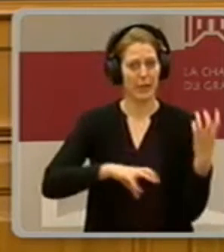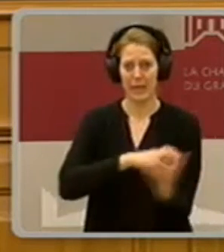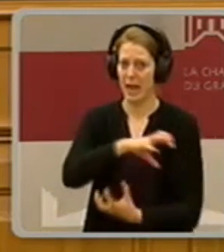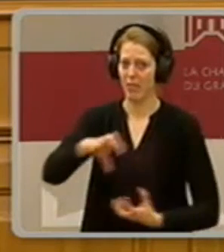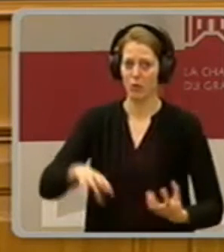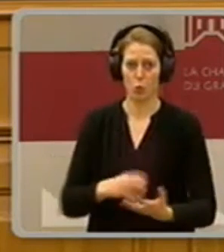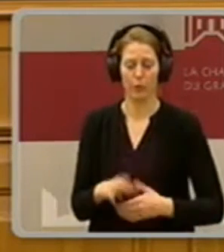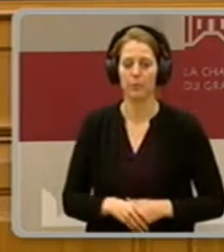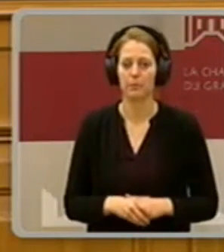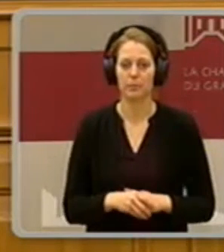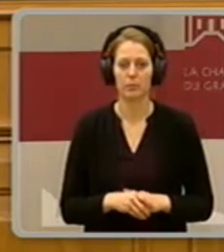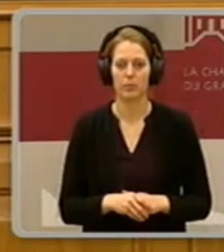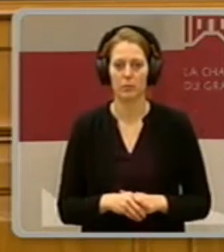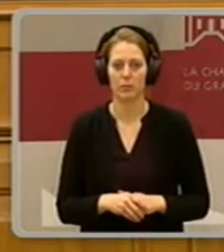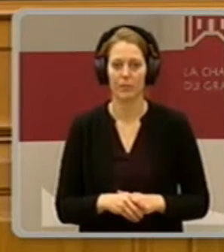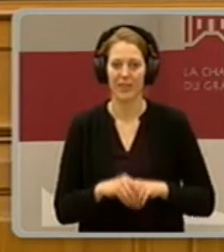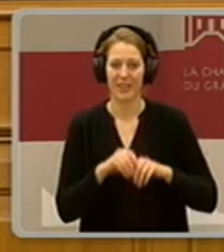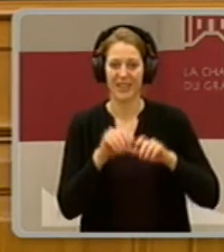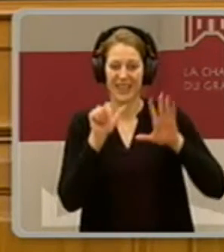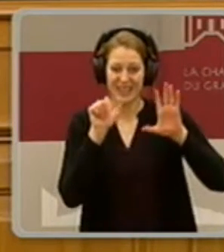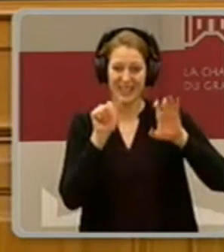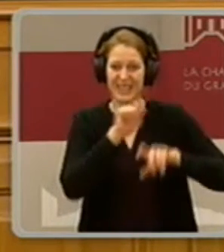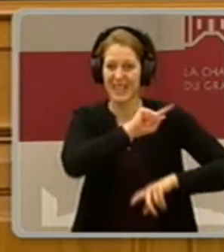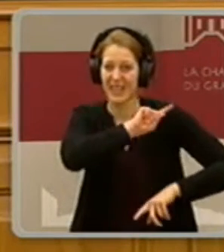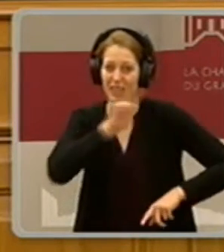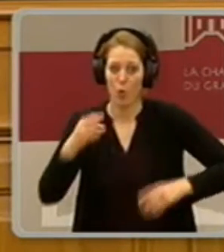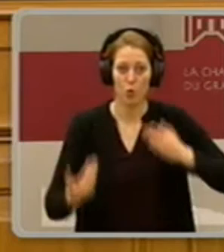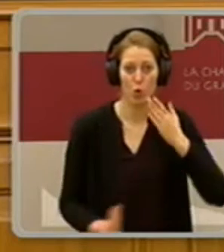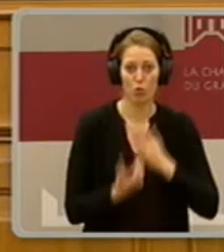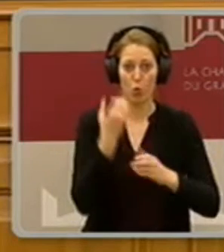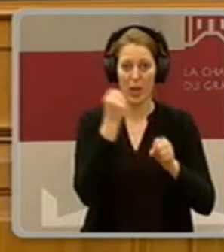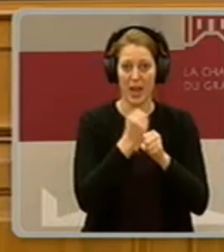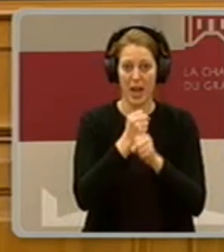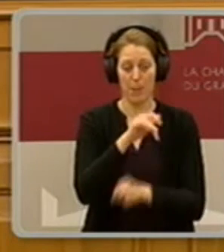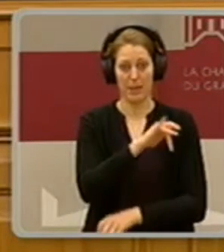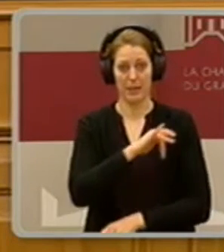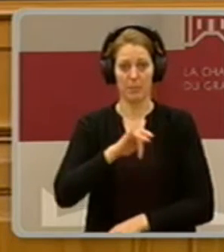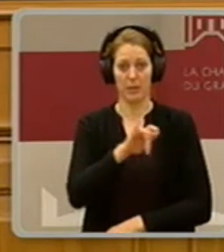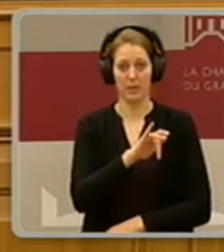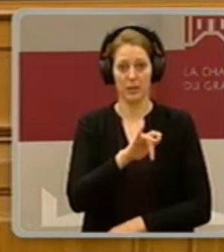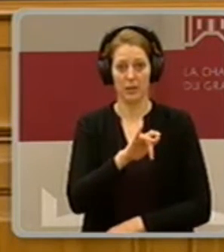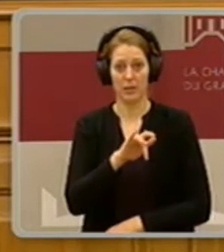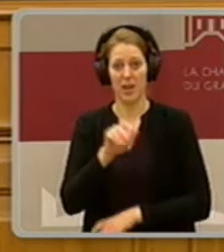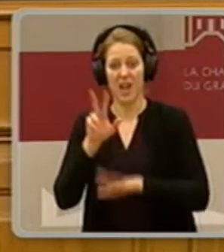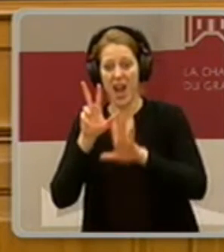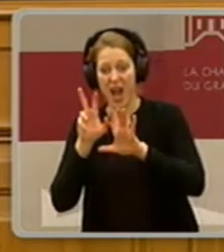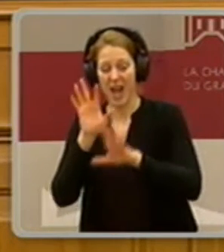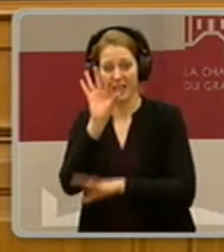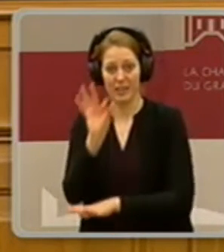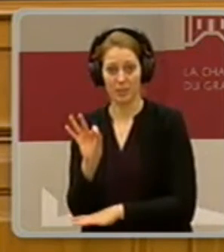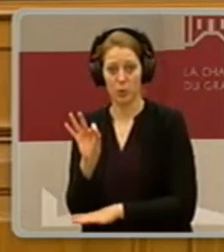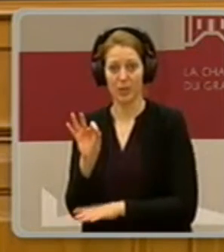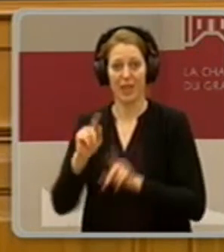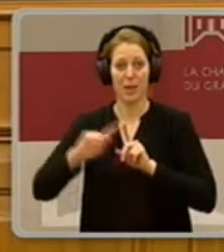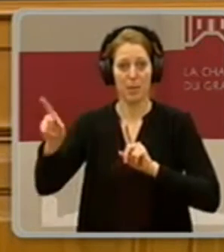80 Prozent von den Frontalien besagt. Das sind erderfeiertes Tausend Frontalien, die man an der Legislaturperiode weiter